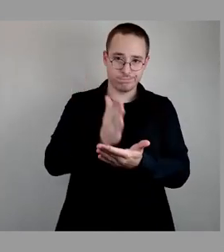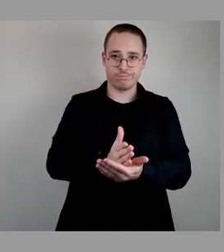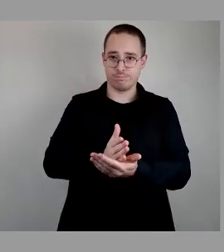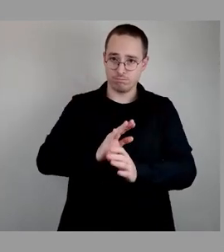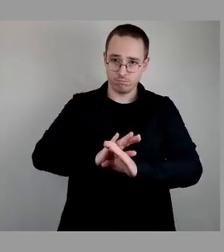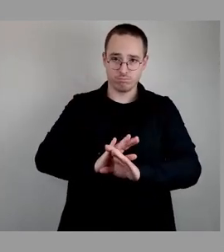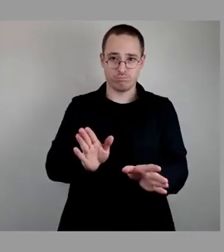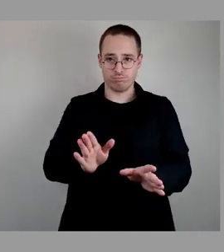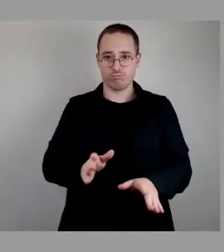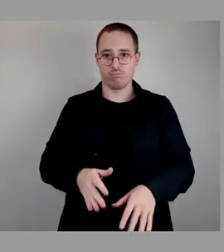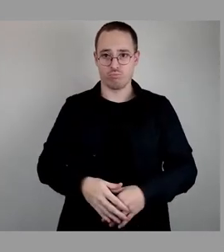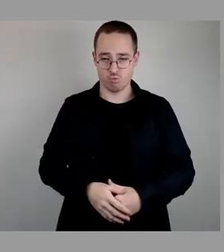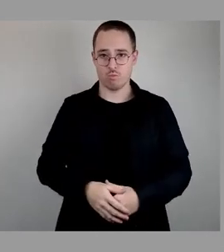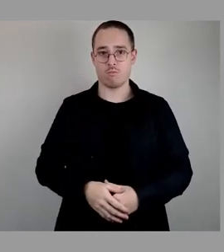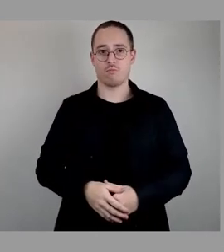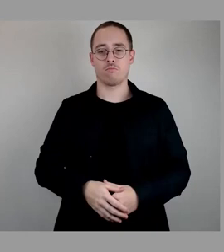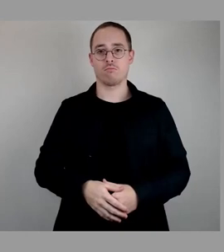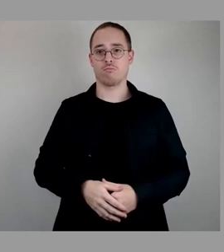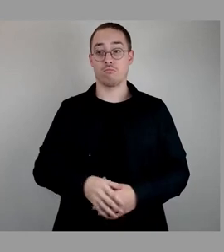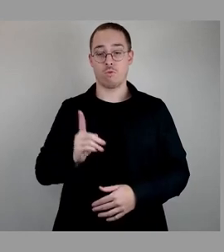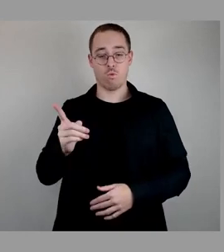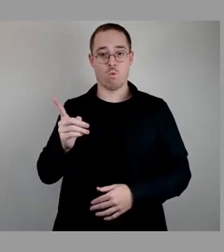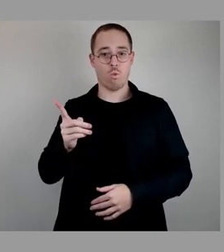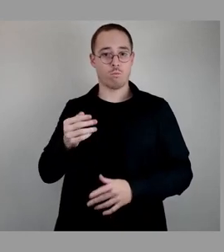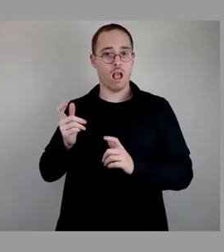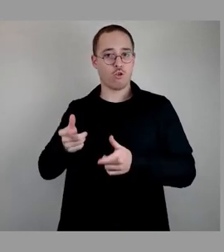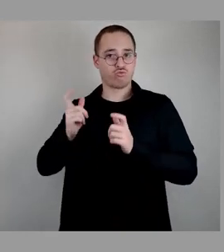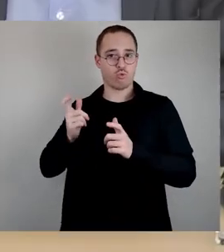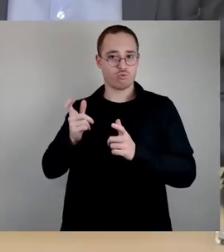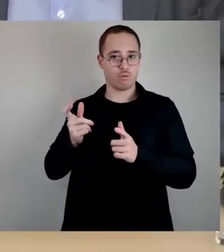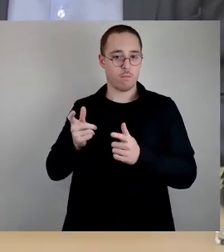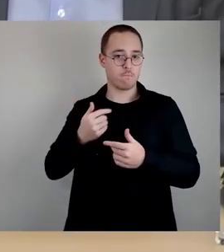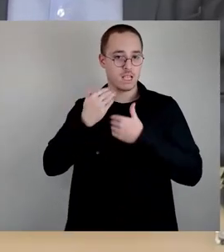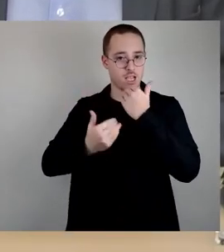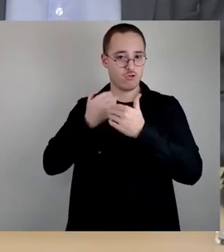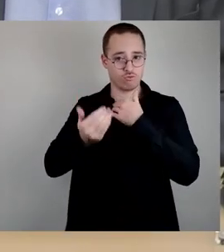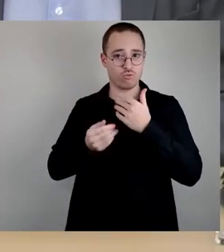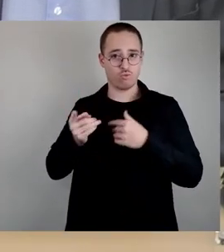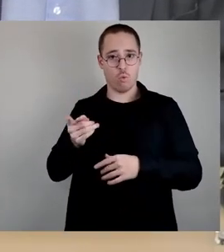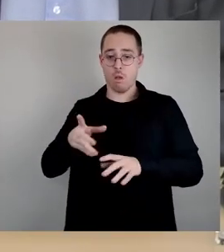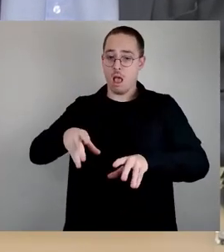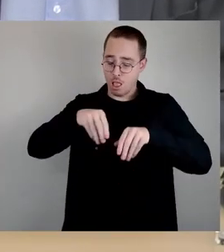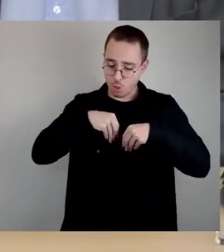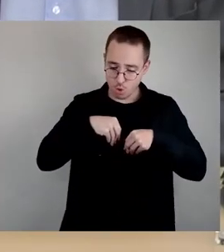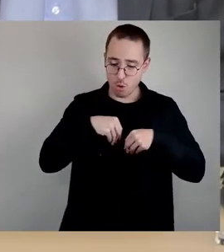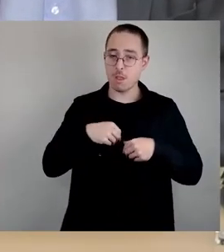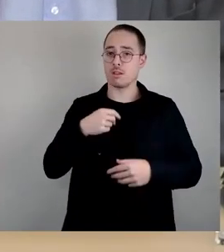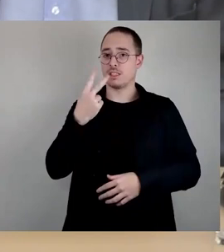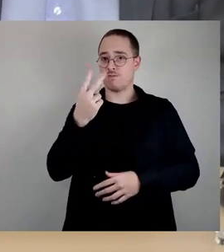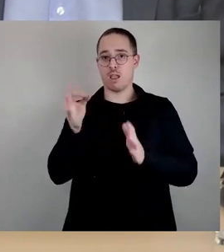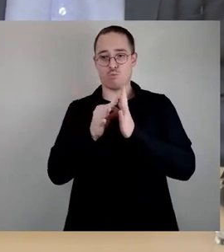Wie gesagt, federführende Ausschussbericht angenommen, bloß die beiden Punkte interfraktionell, ergänzt sind.